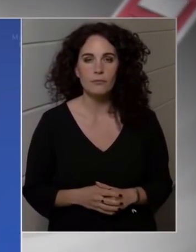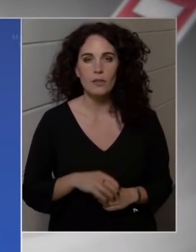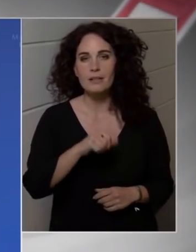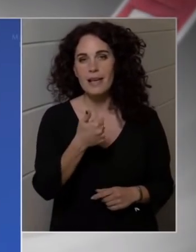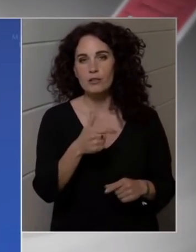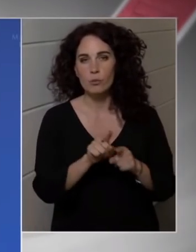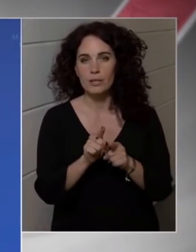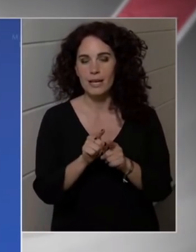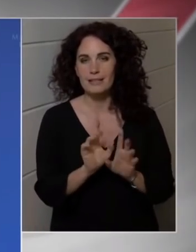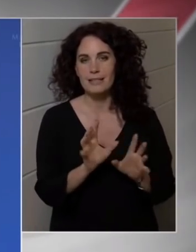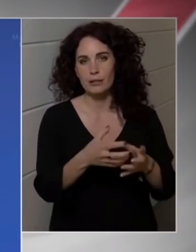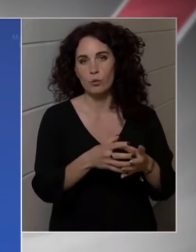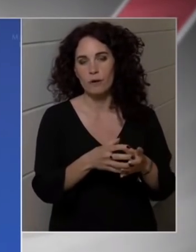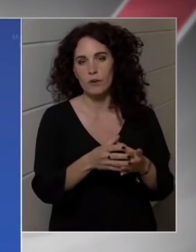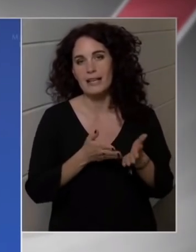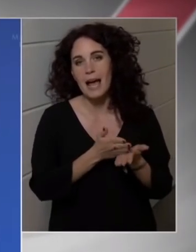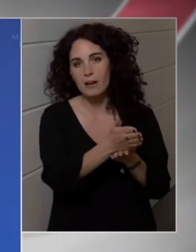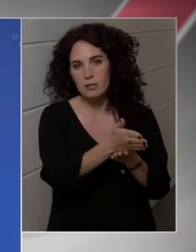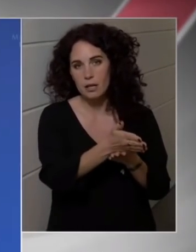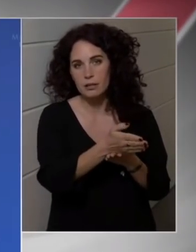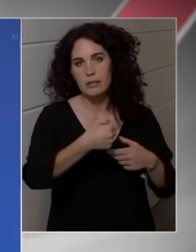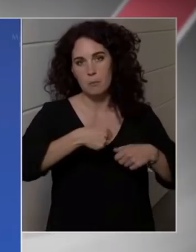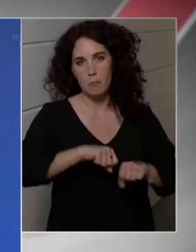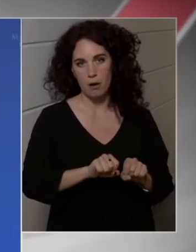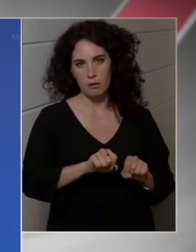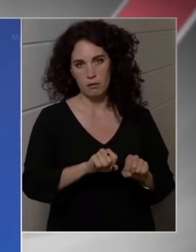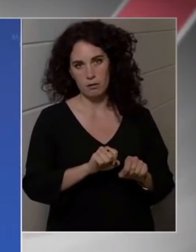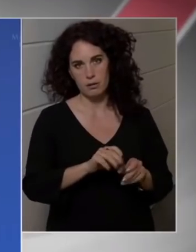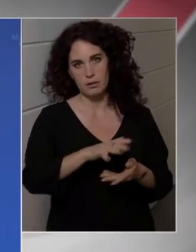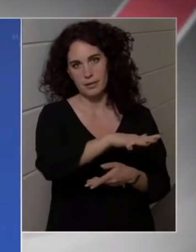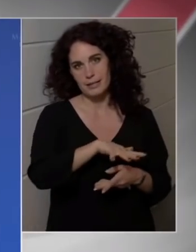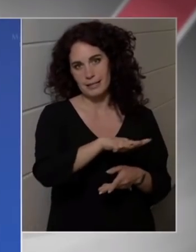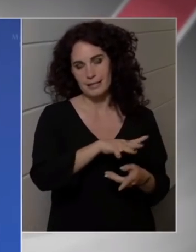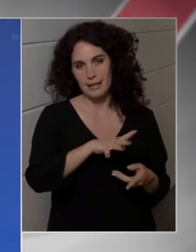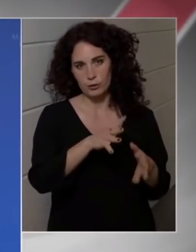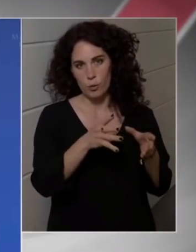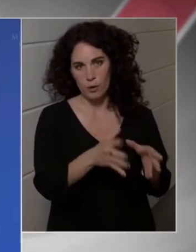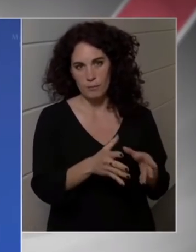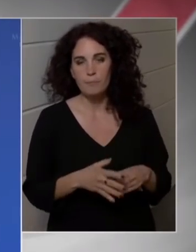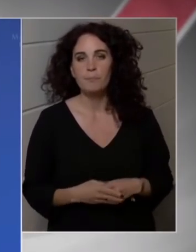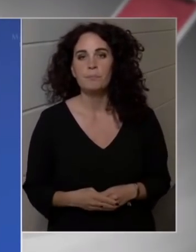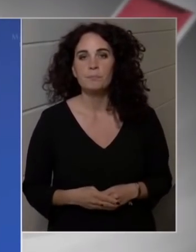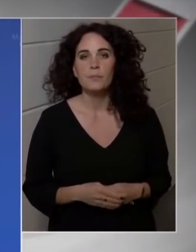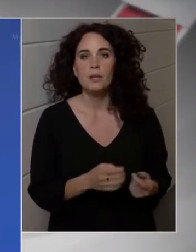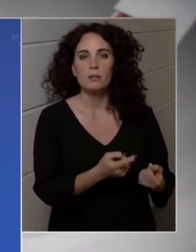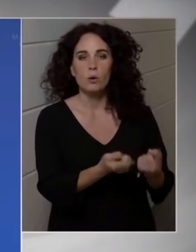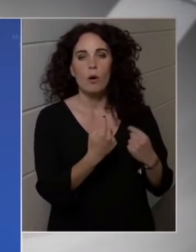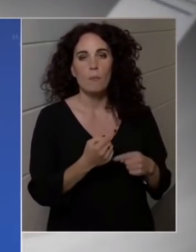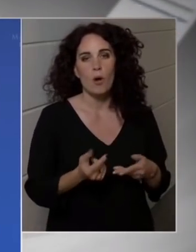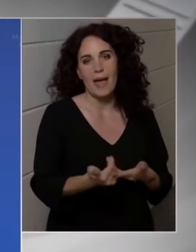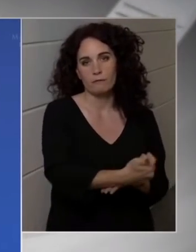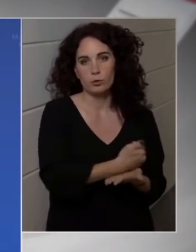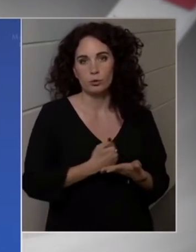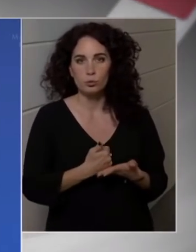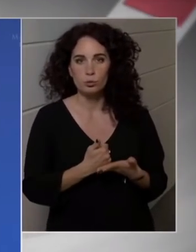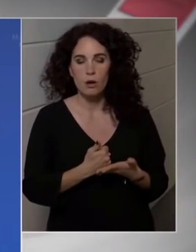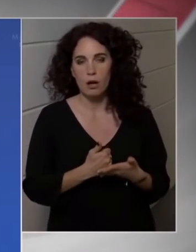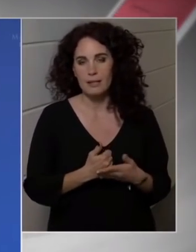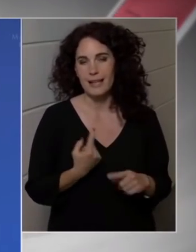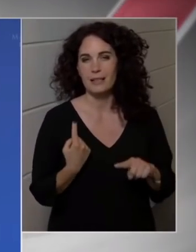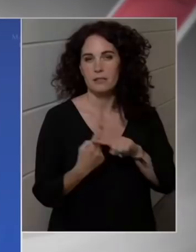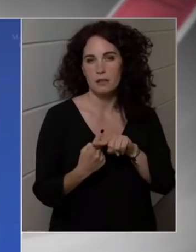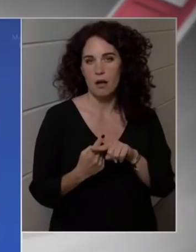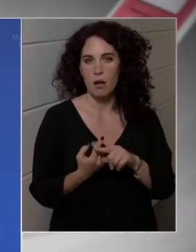illetve ennek egy jelentős részét, nem a teljes részét. Az első ilyen szektor, illetve